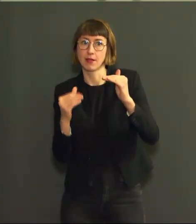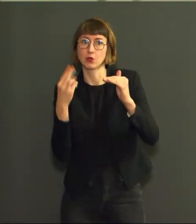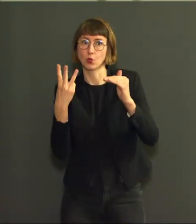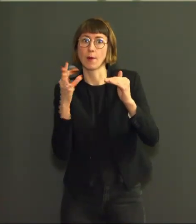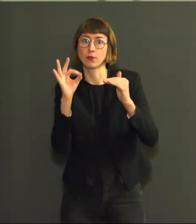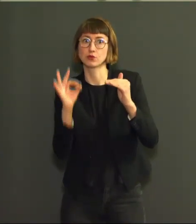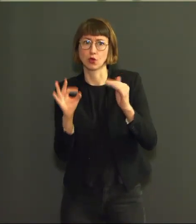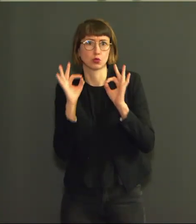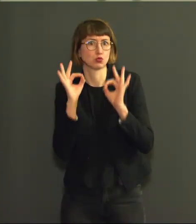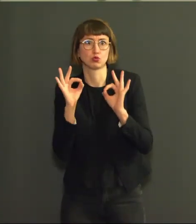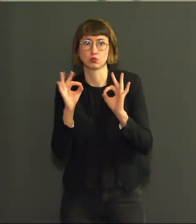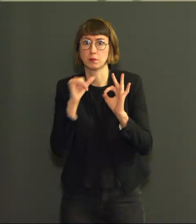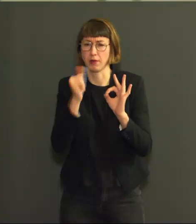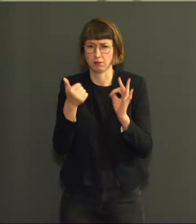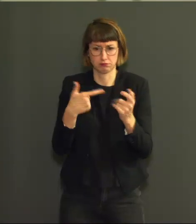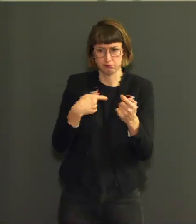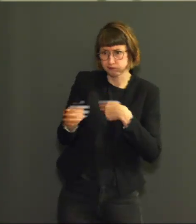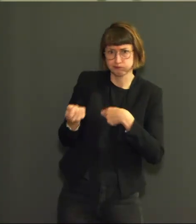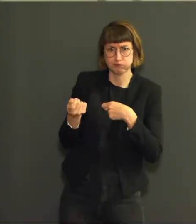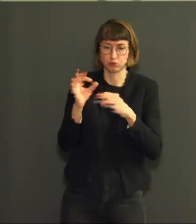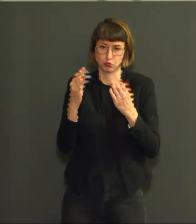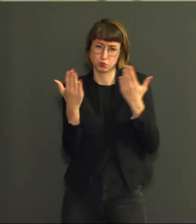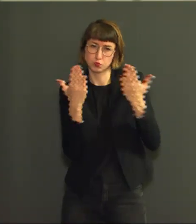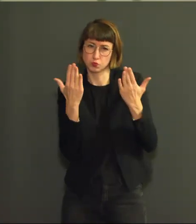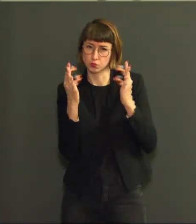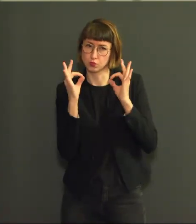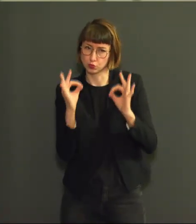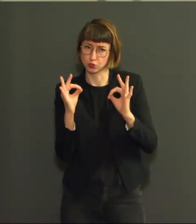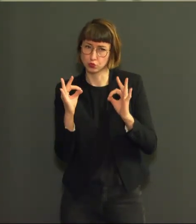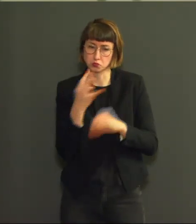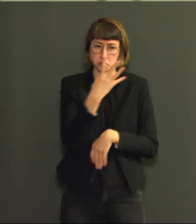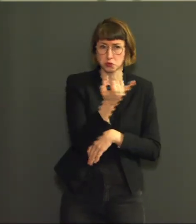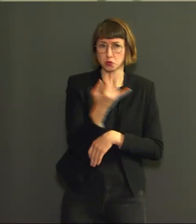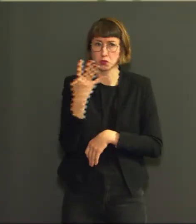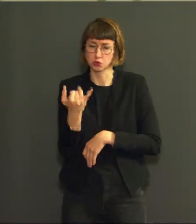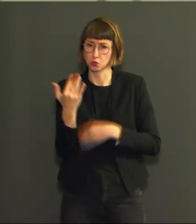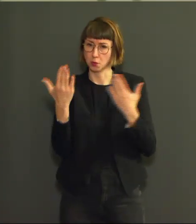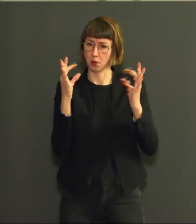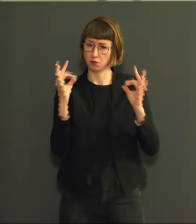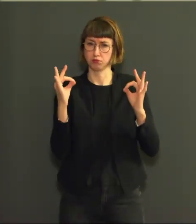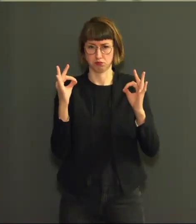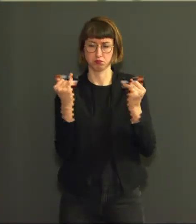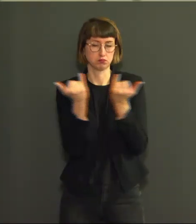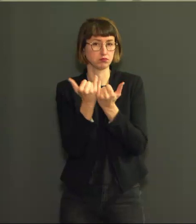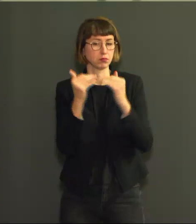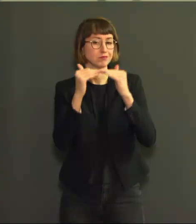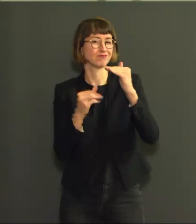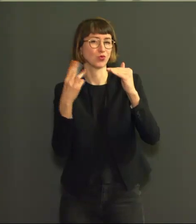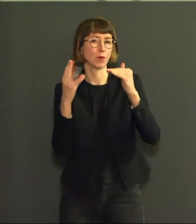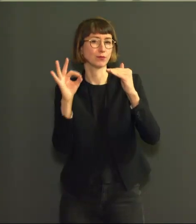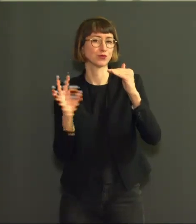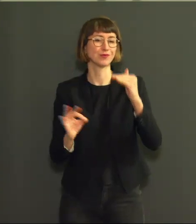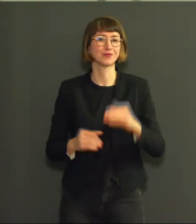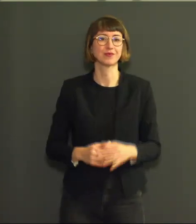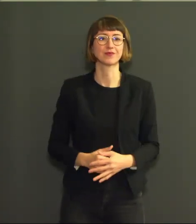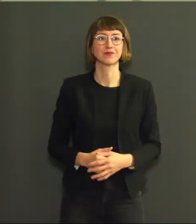quelque chose qui reflète ce qui se passe dans la communauté. La diminution se manifeste dans tous les groupes